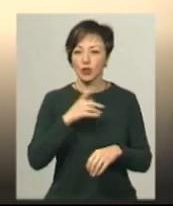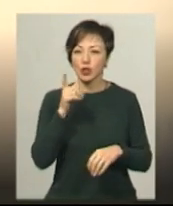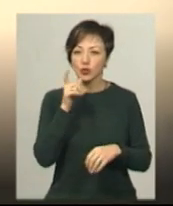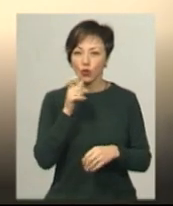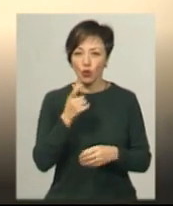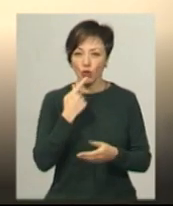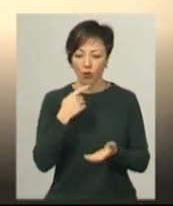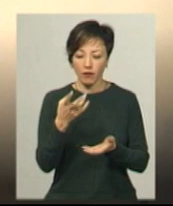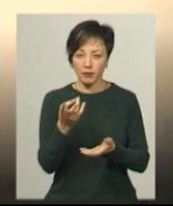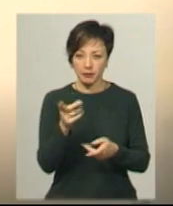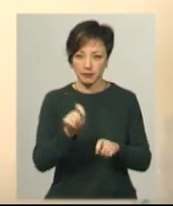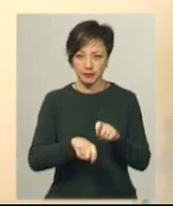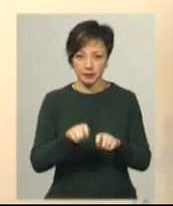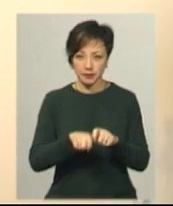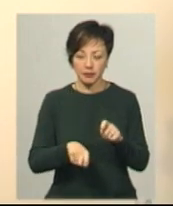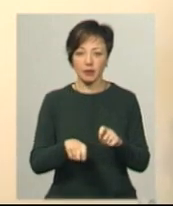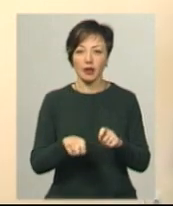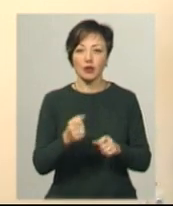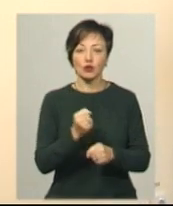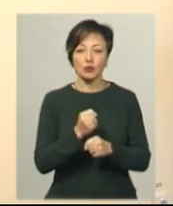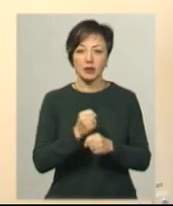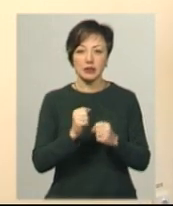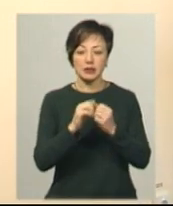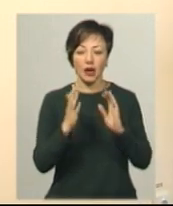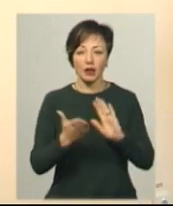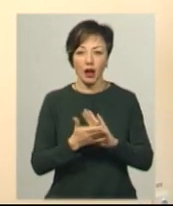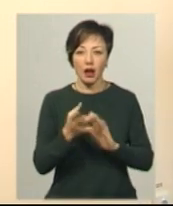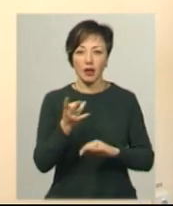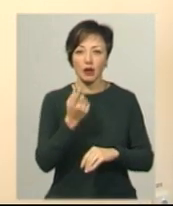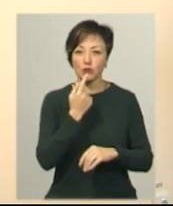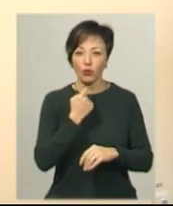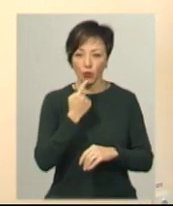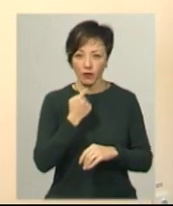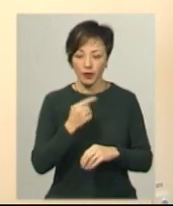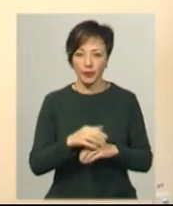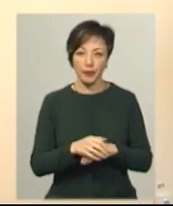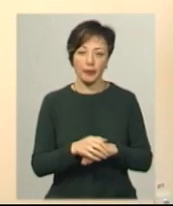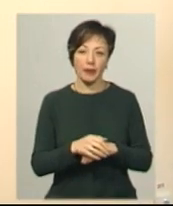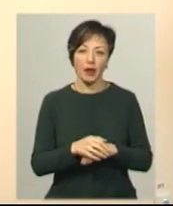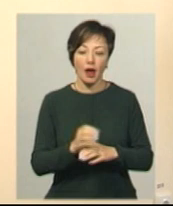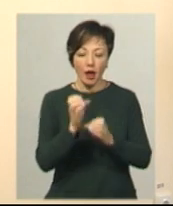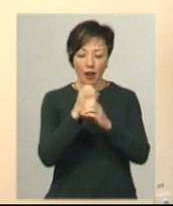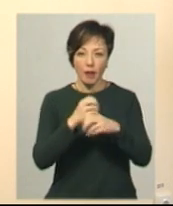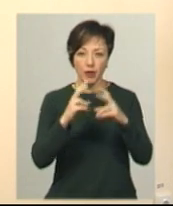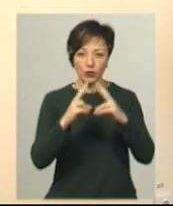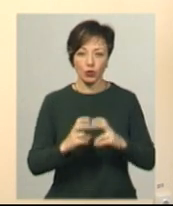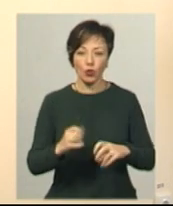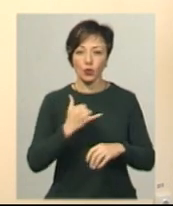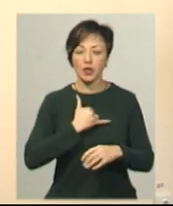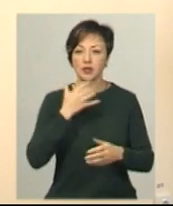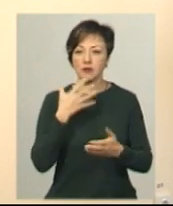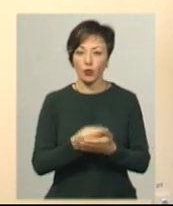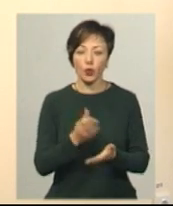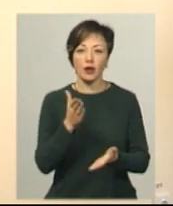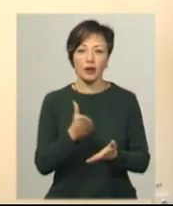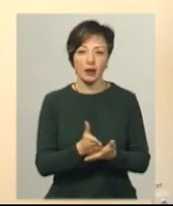поміряти наші пацієнти в кабінеті, зробити загальний аналіз крові. Лабораторія в нас вже своє є, аналізи